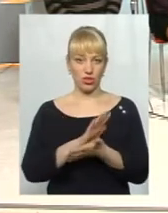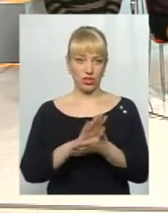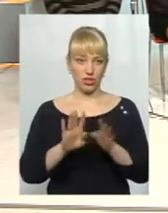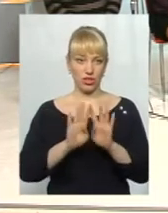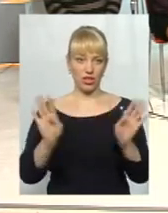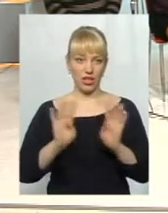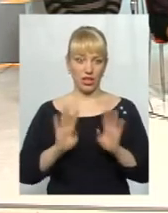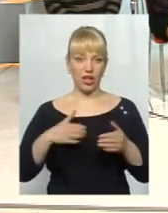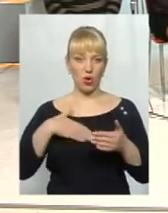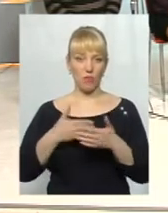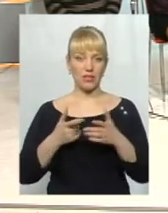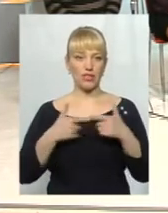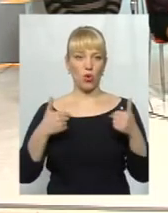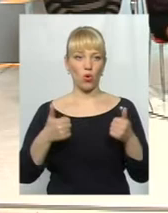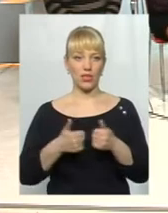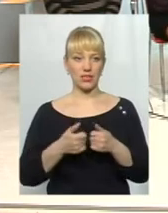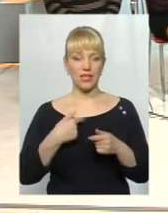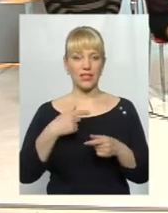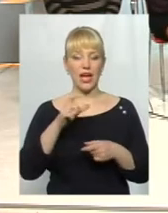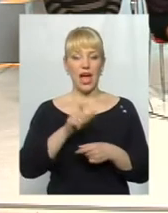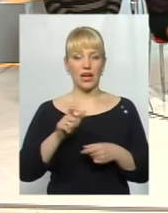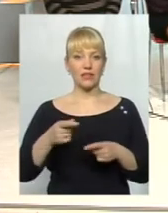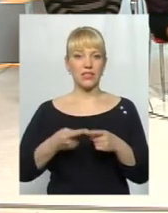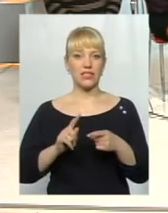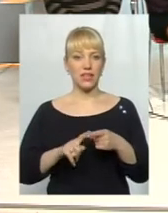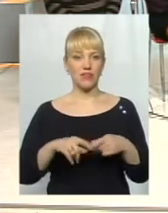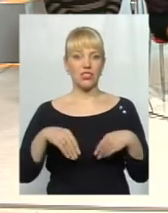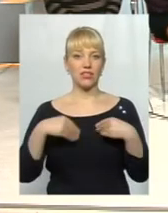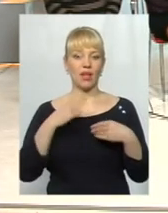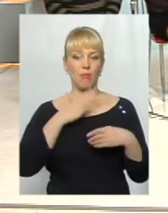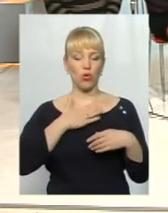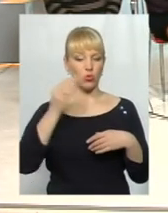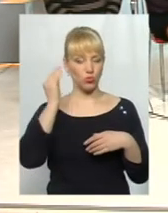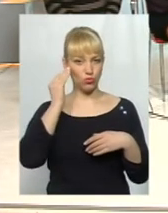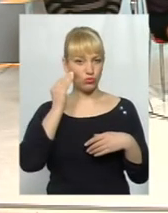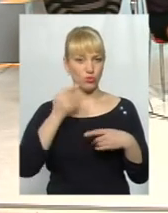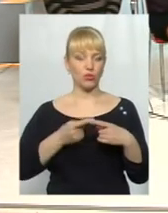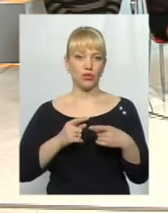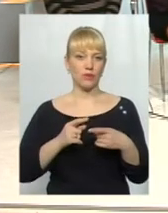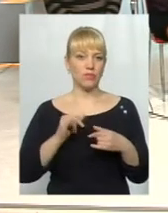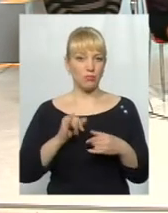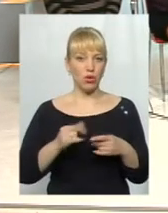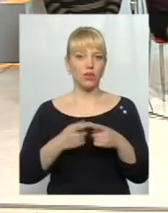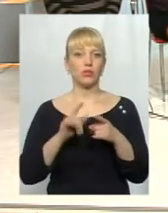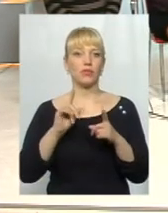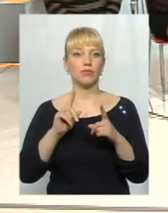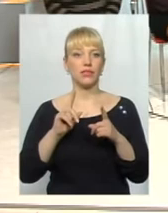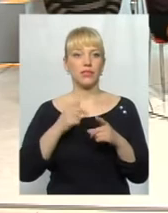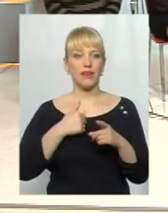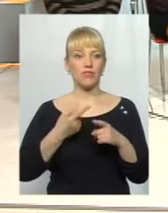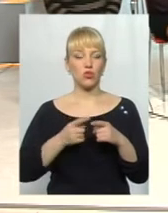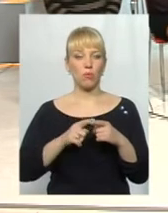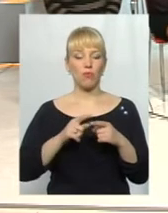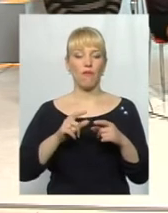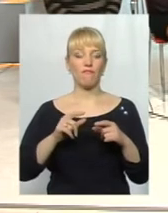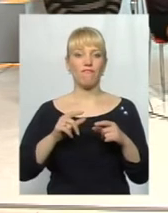громадських організацій і активістів, то це вже наводить на велику думку. Я абсолютно впевнений, що в даному випадку є